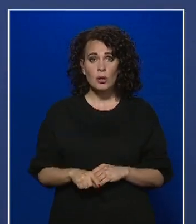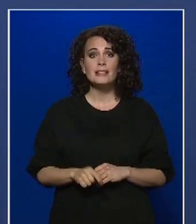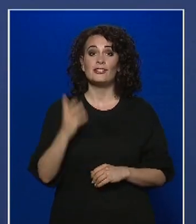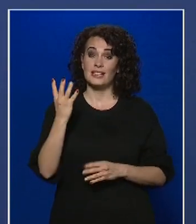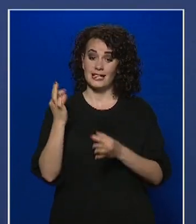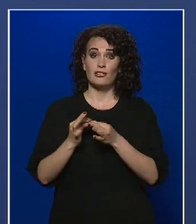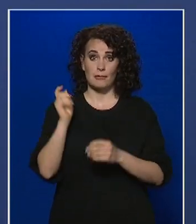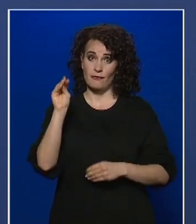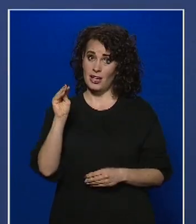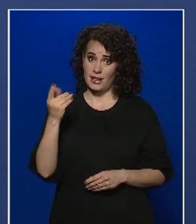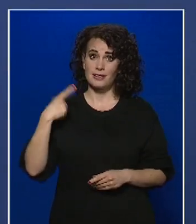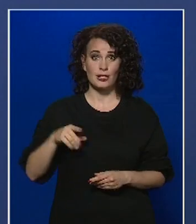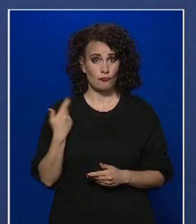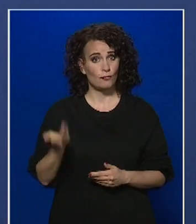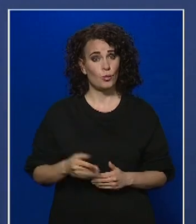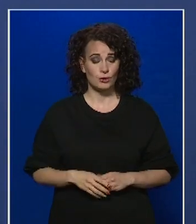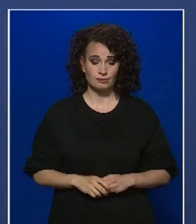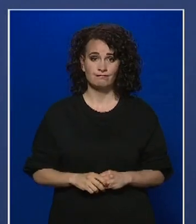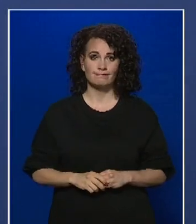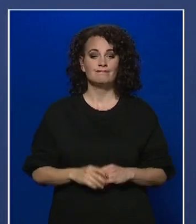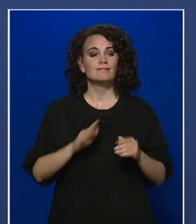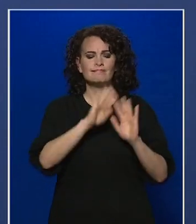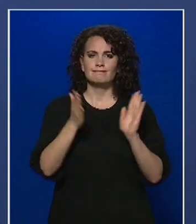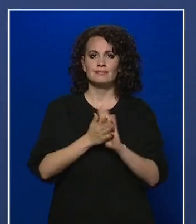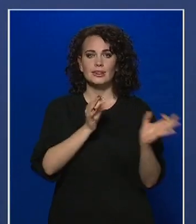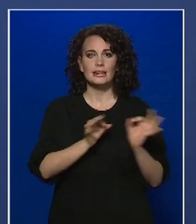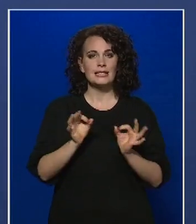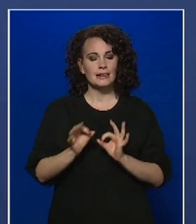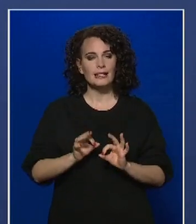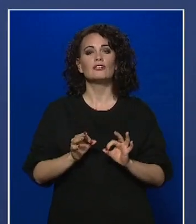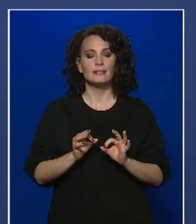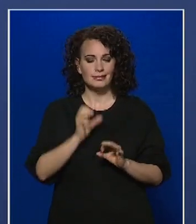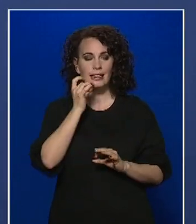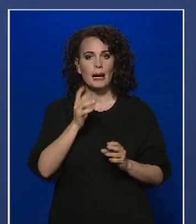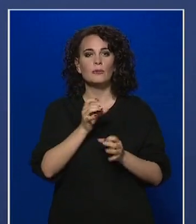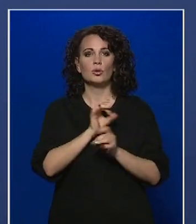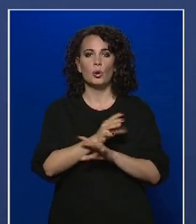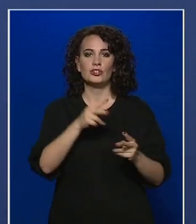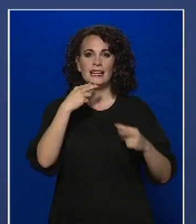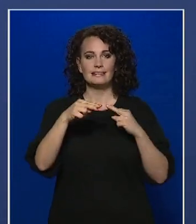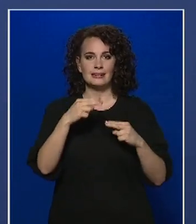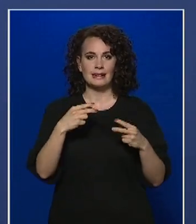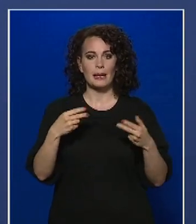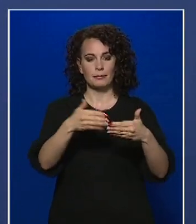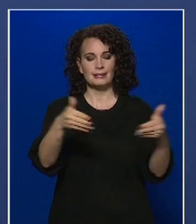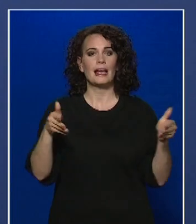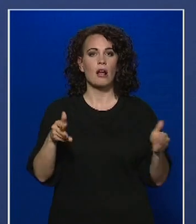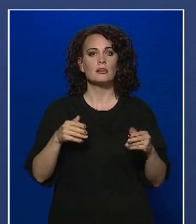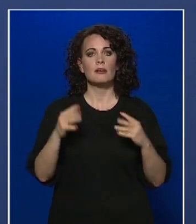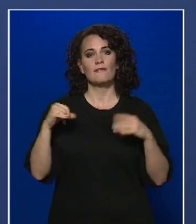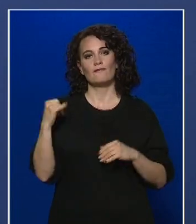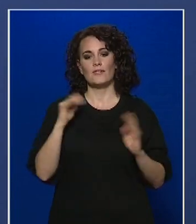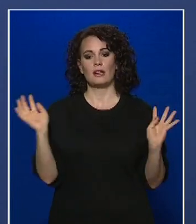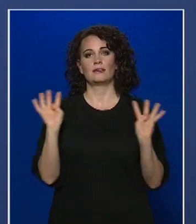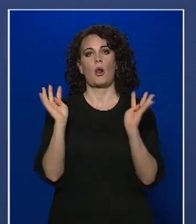feljelentést alkalmaztunk. Ezeknek az intézkedéseknek szintén a gyors étermek teraszain lévő fiatalokkal szemben